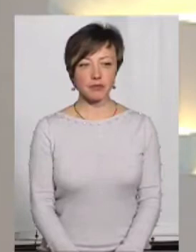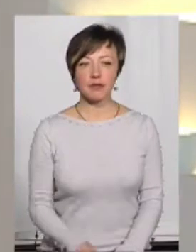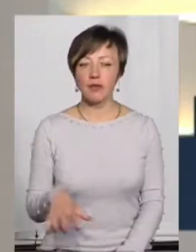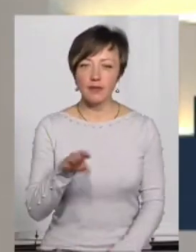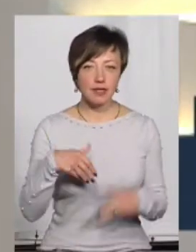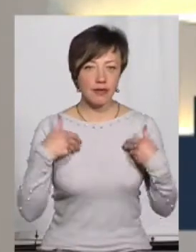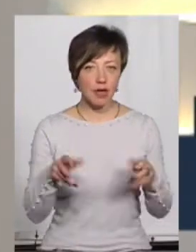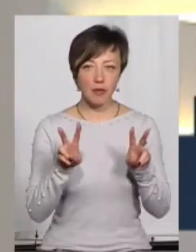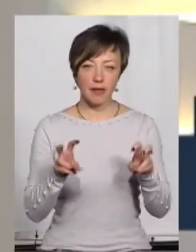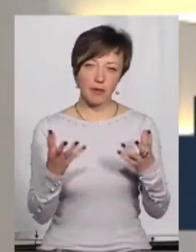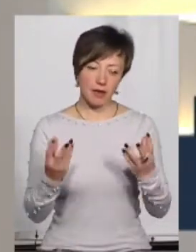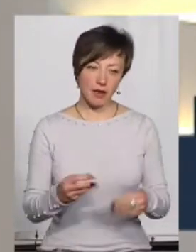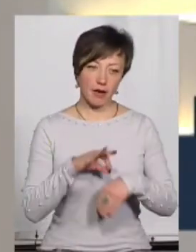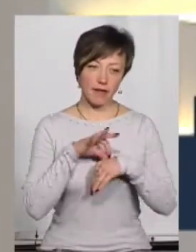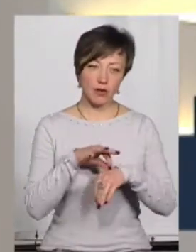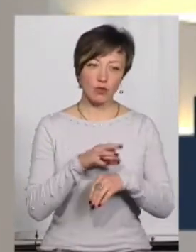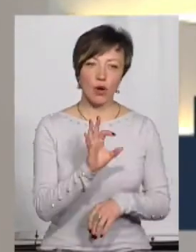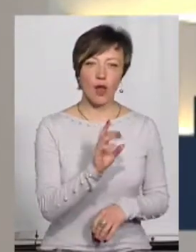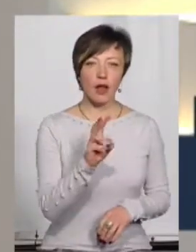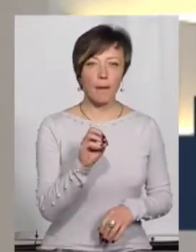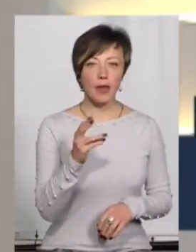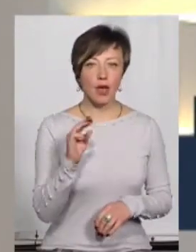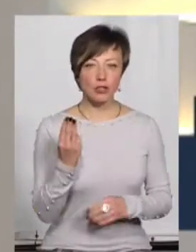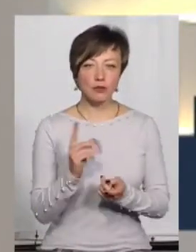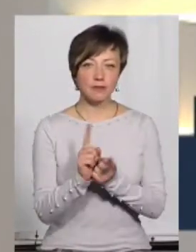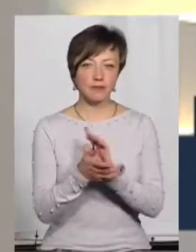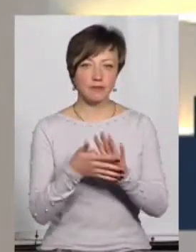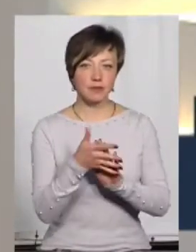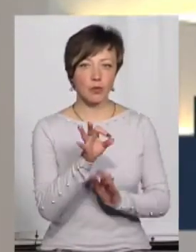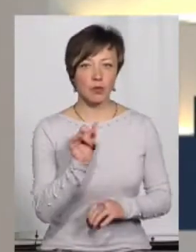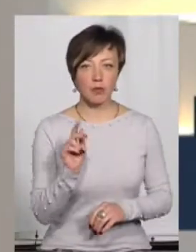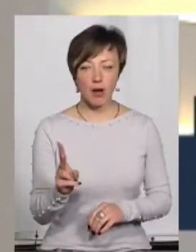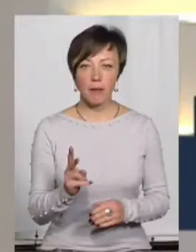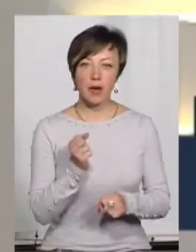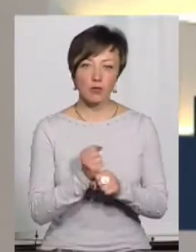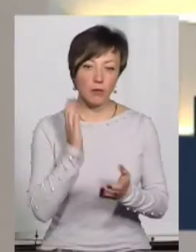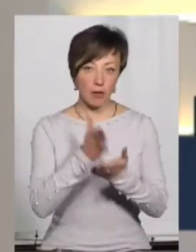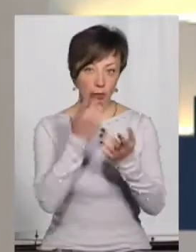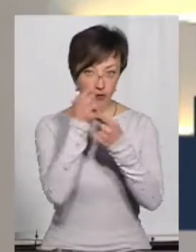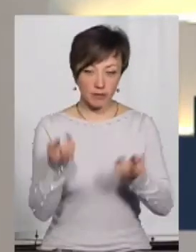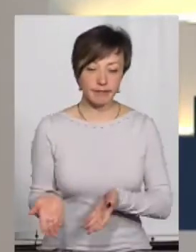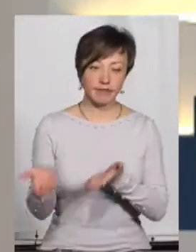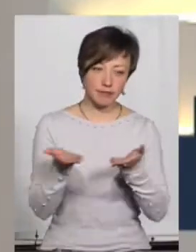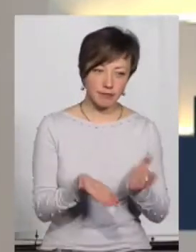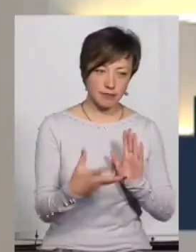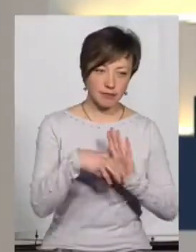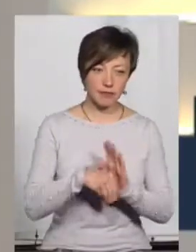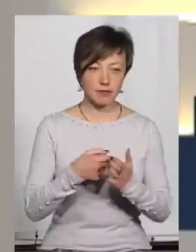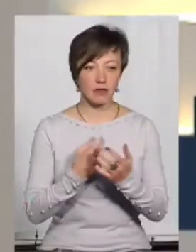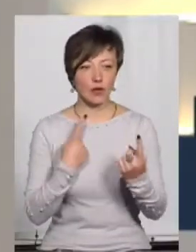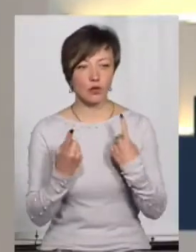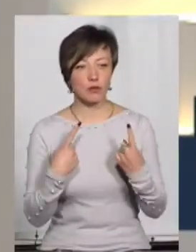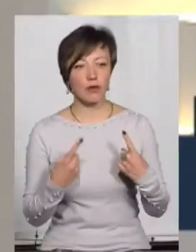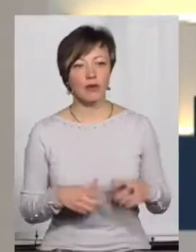Усіх вітаємо в таймі дня. Мене звати Олена Кеміняш, на жестову мову перекладає Ольга Рибак. Працюємо для вас наживо і запрошуємо долучатися до